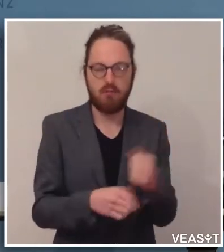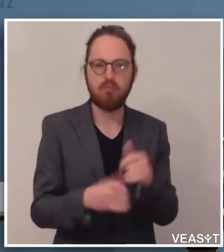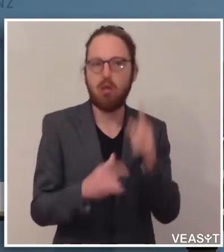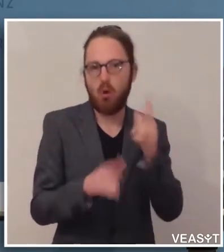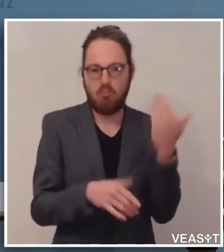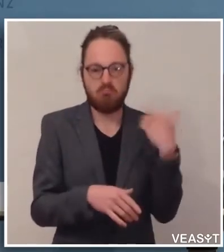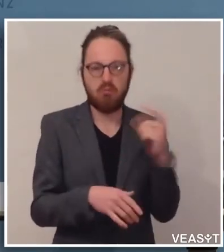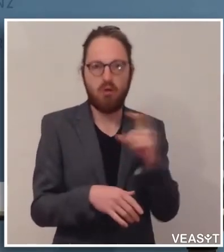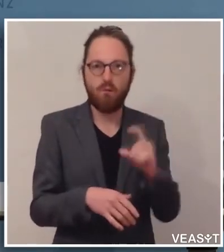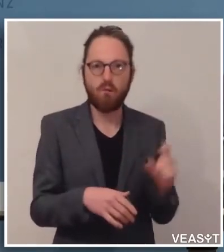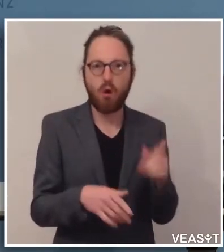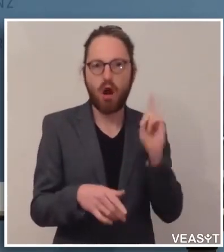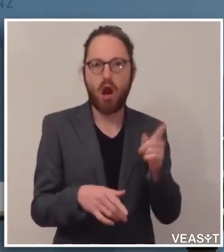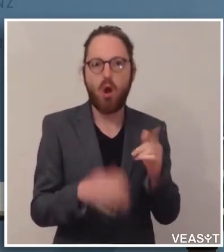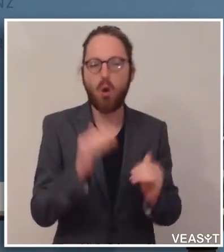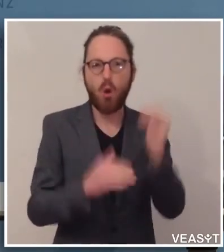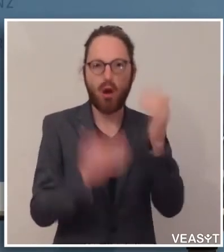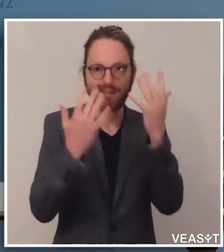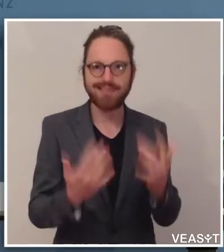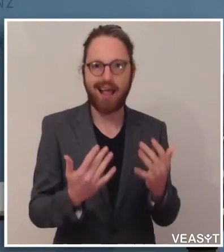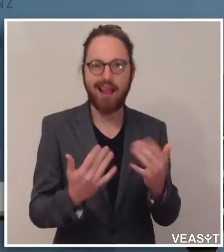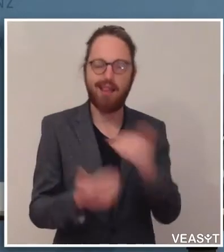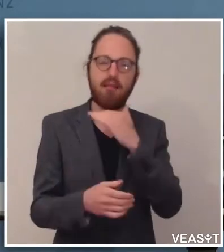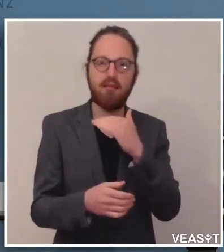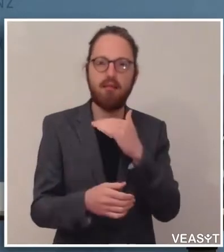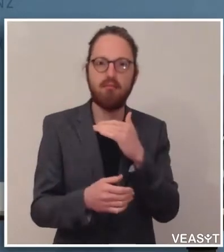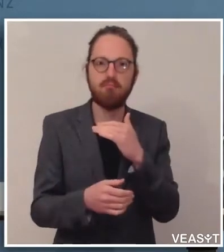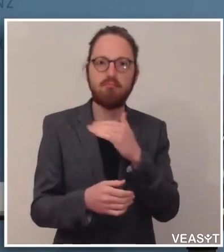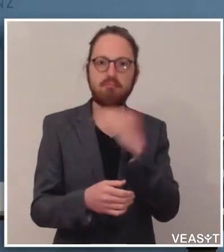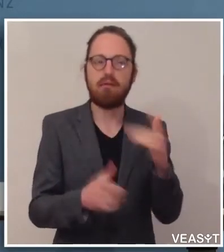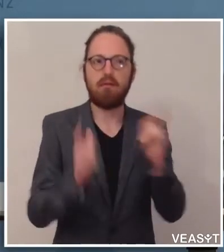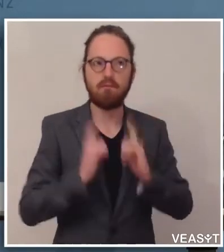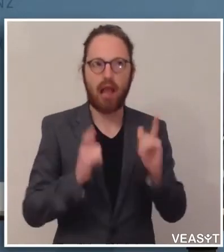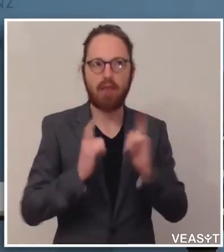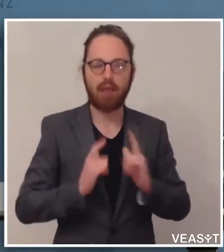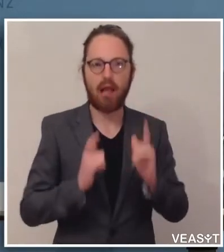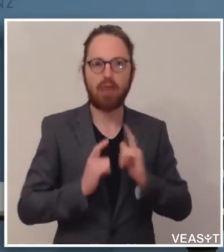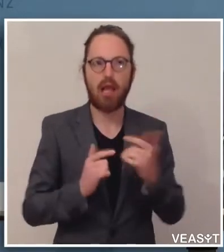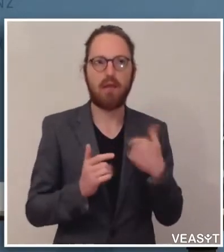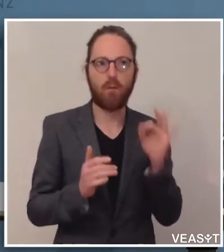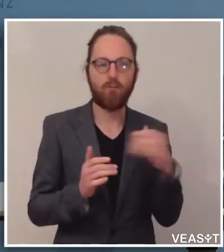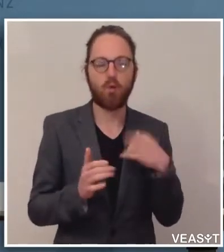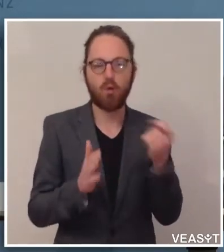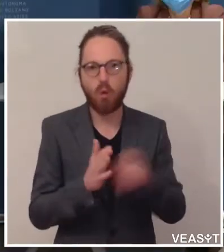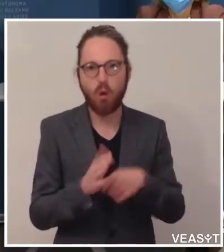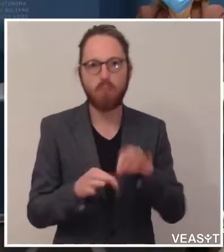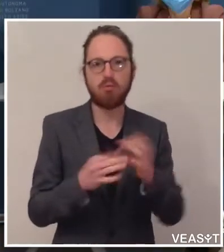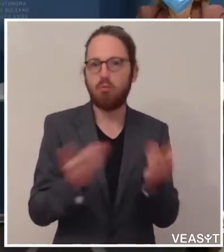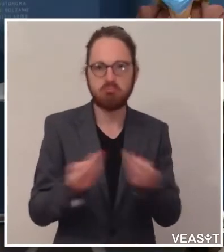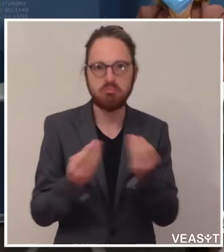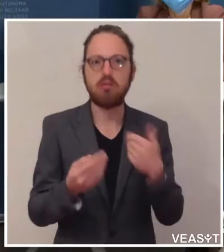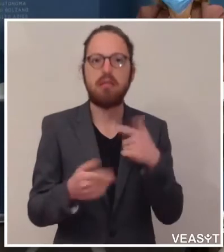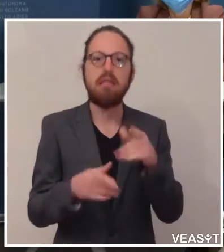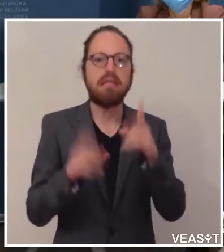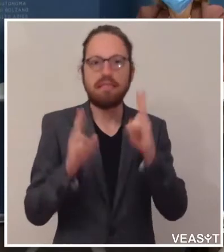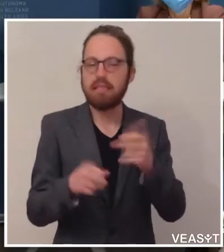eine neue Ruhezahl von Wartenden auf diese Eingriffe gebildet. Das wird jetzt natürlich noch einige Monate nachwirken, bis